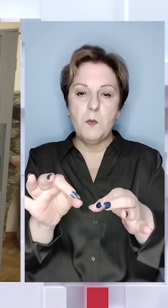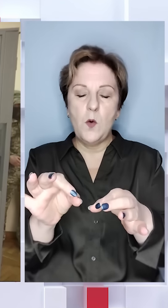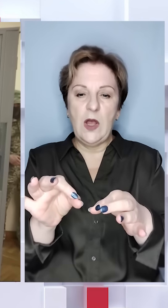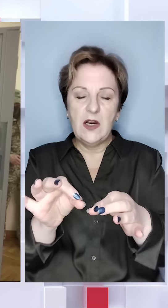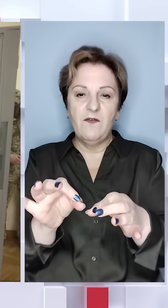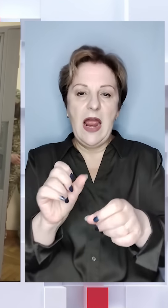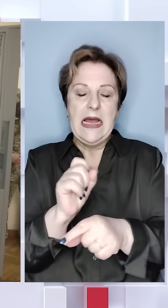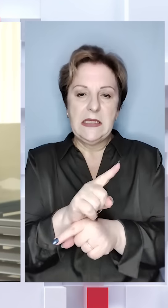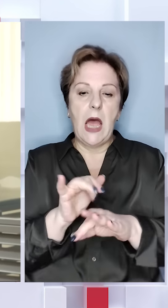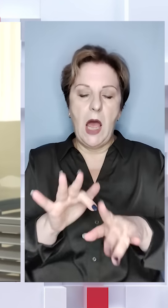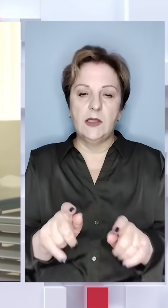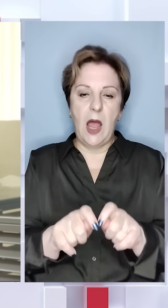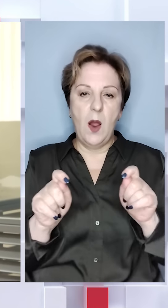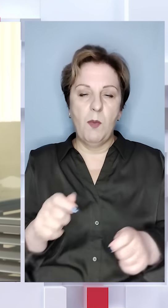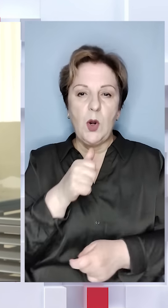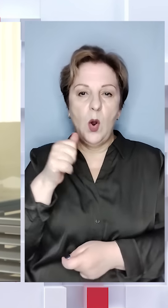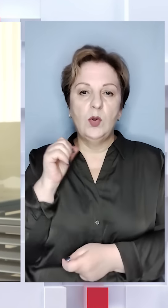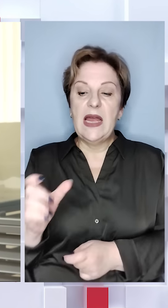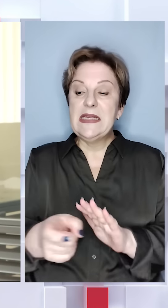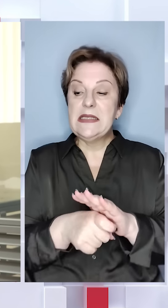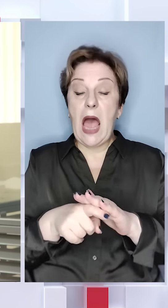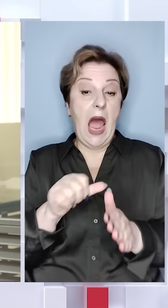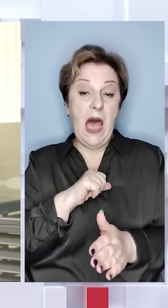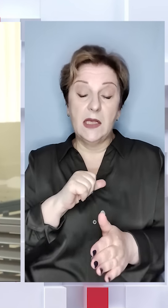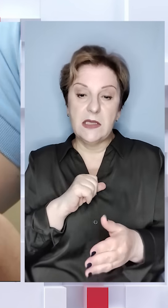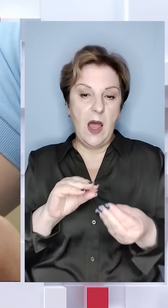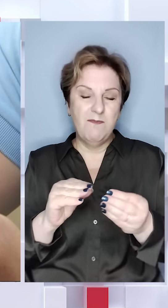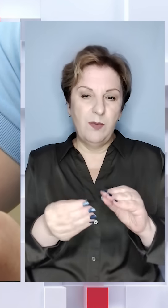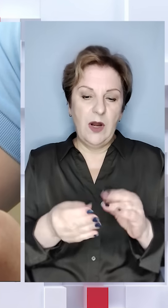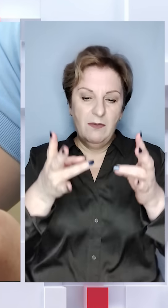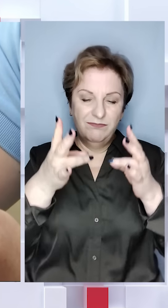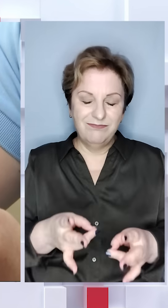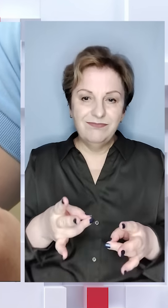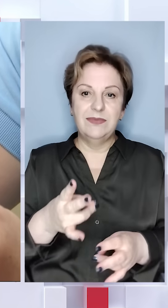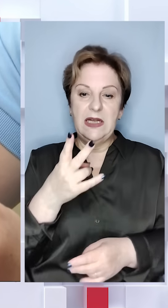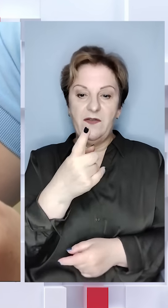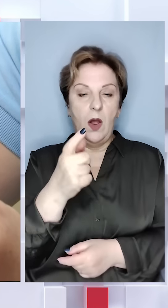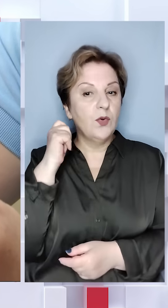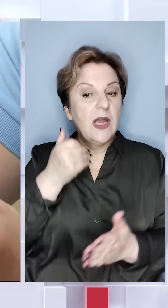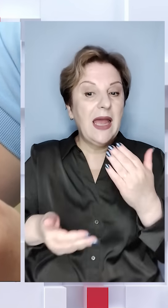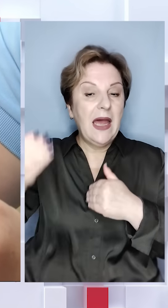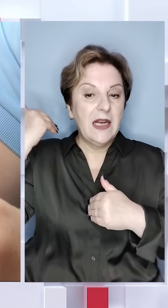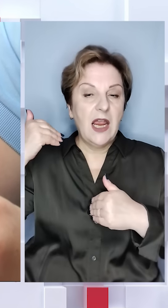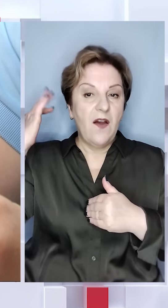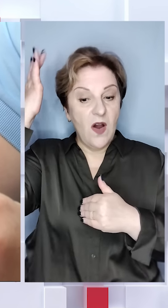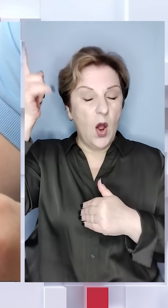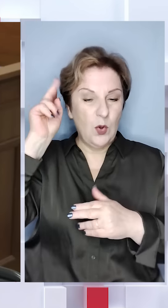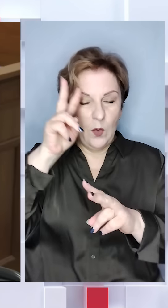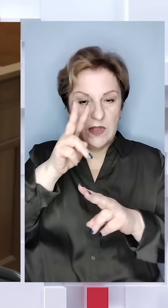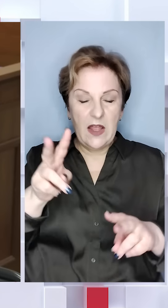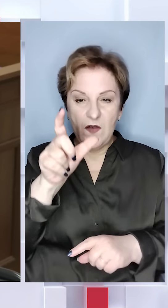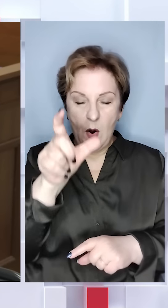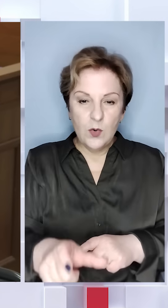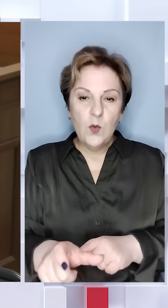замовника. Справу порушили торік у серпні, хоча сам інцидент трапився 21 рік тому в Криму. Тоді невідомі